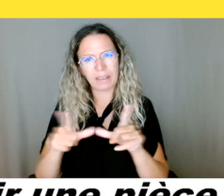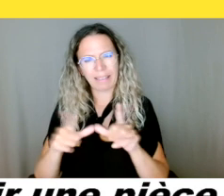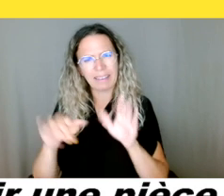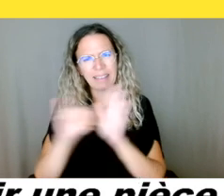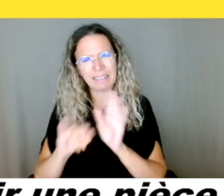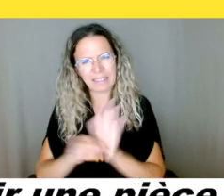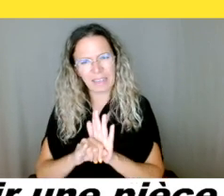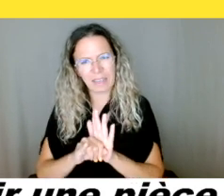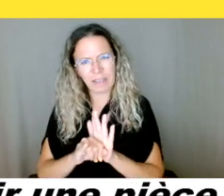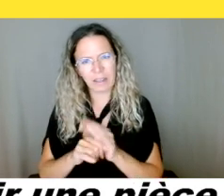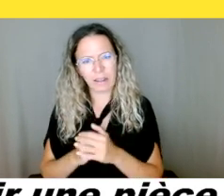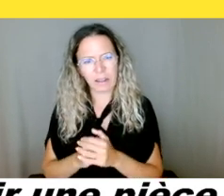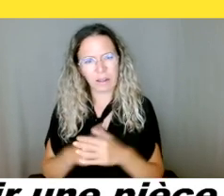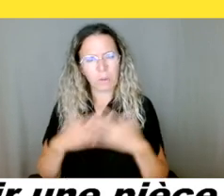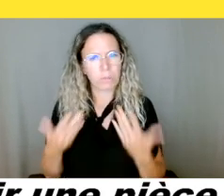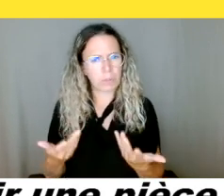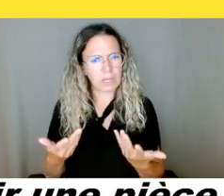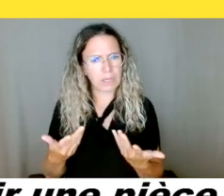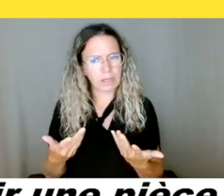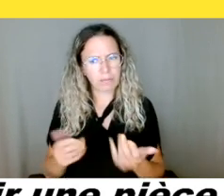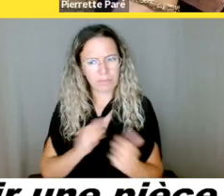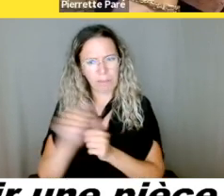a été mon passage passe justement.